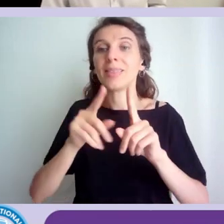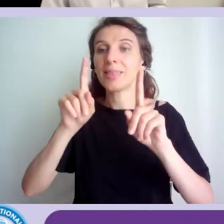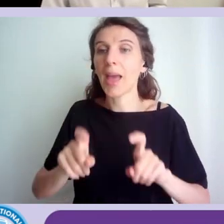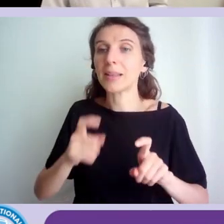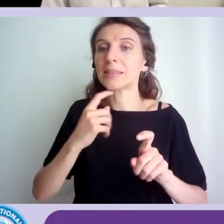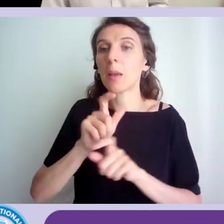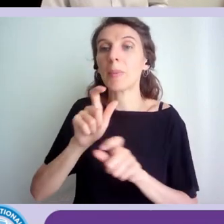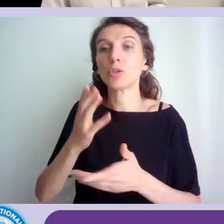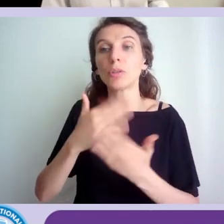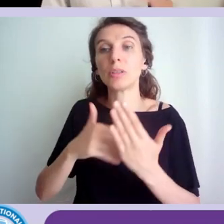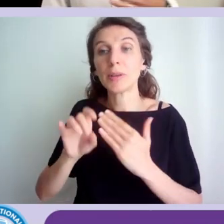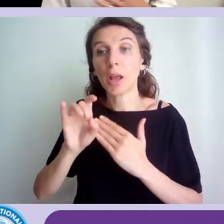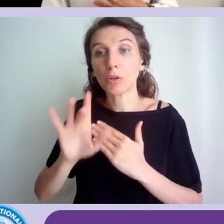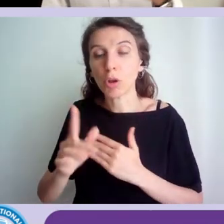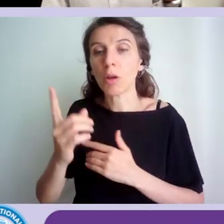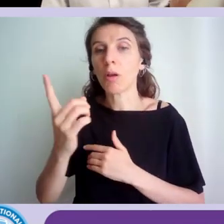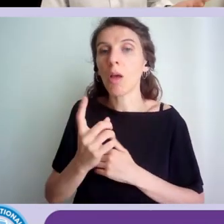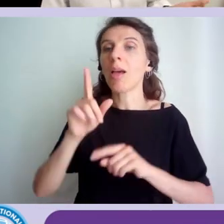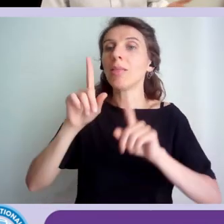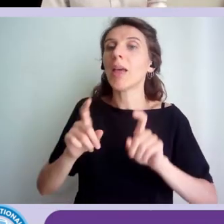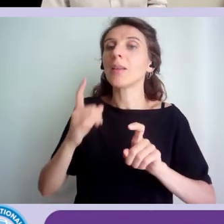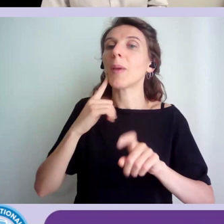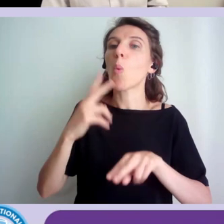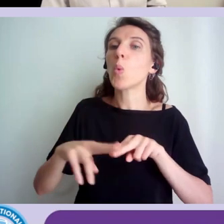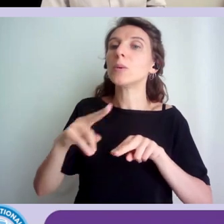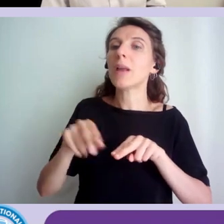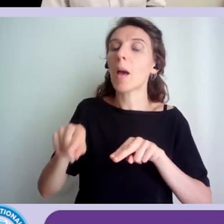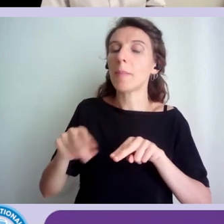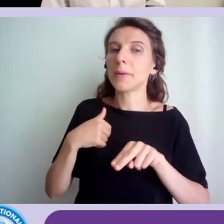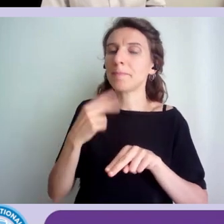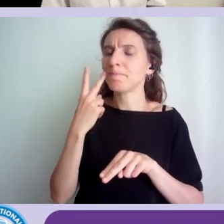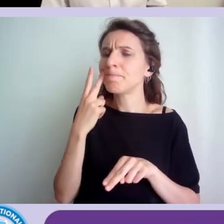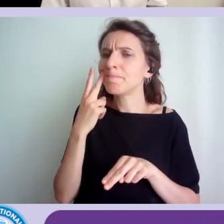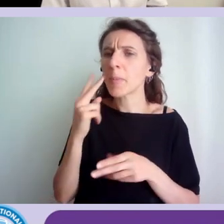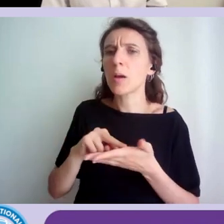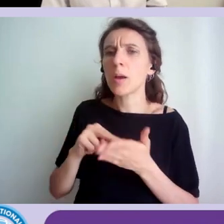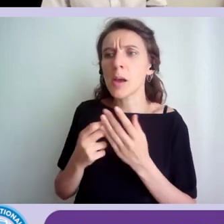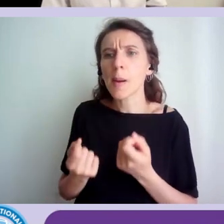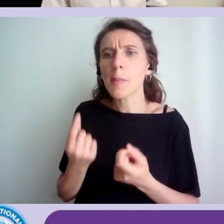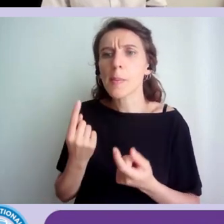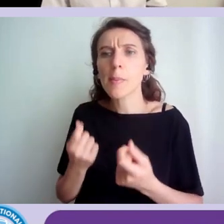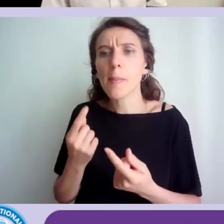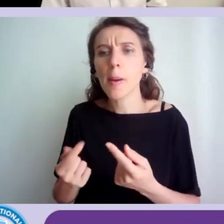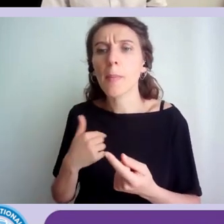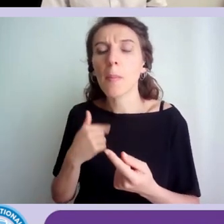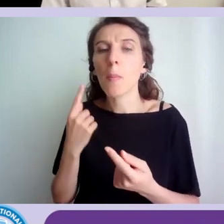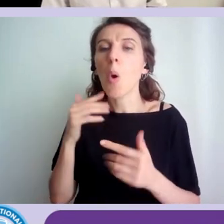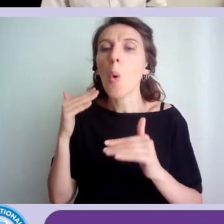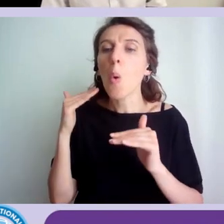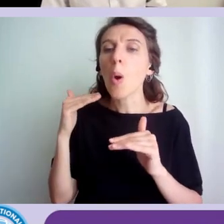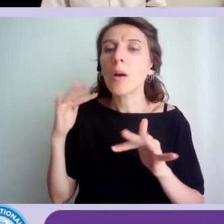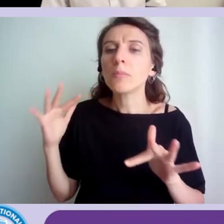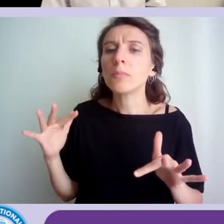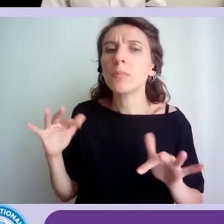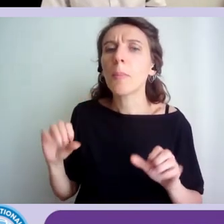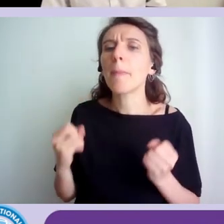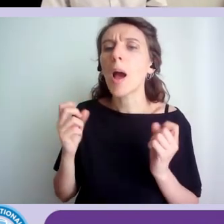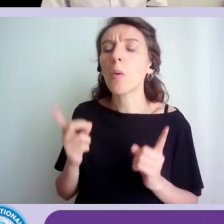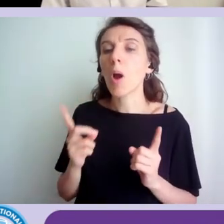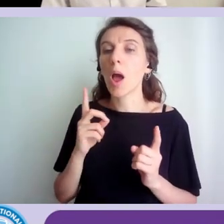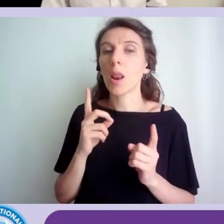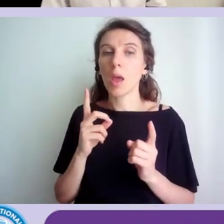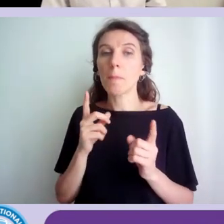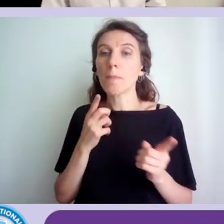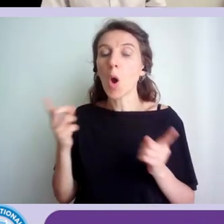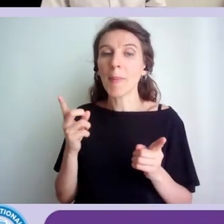disabilità e troviamo tutta una serie di problemi legati all'interazione